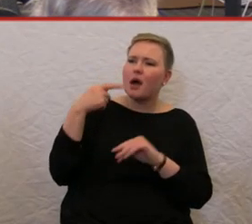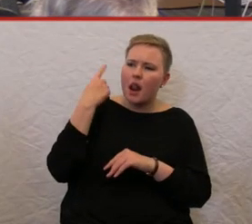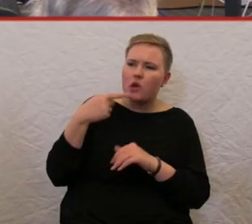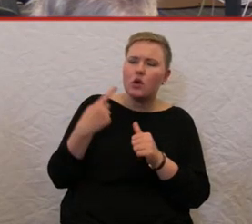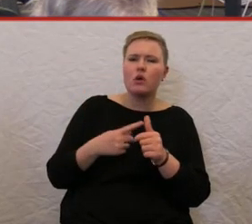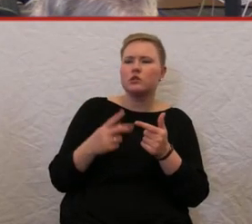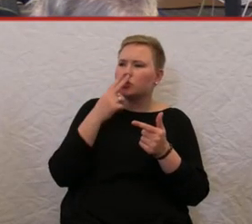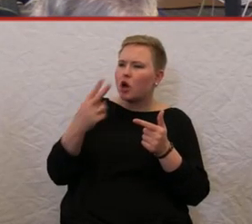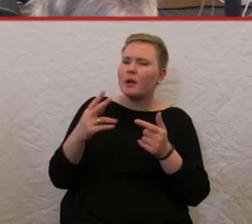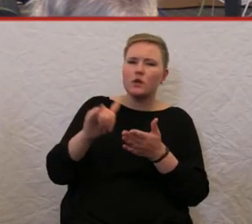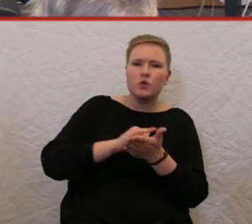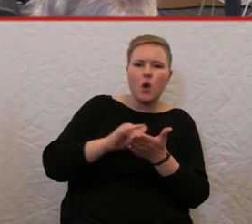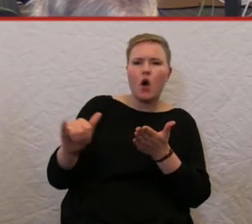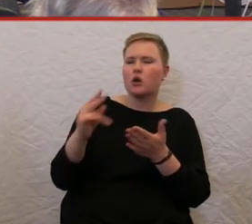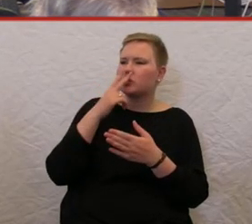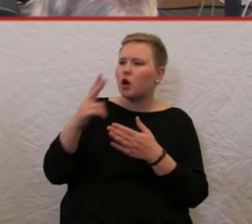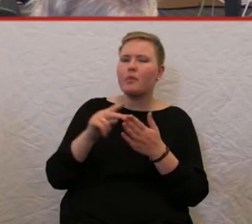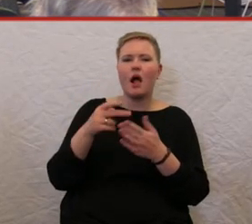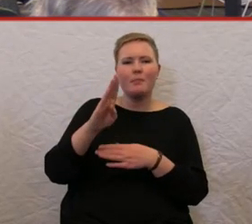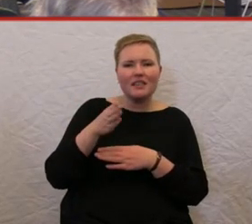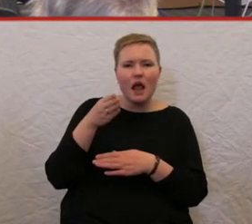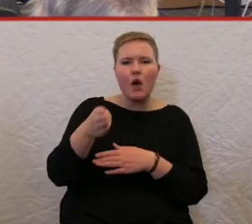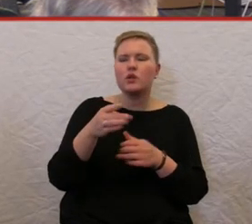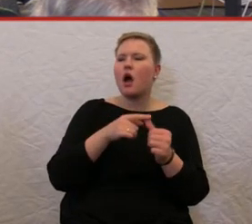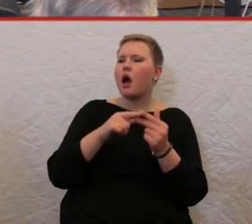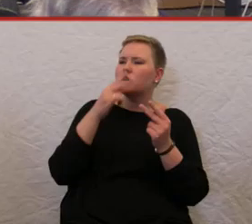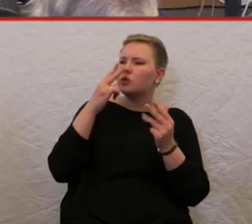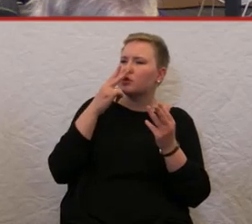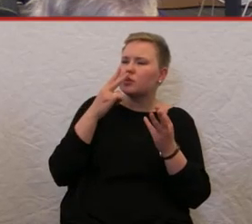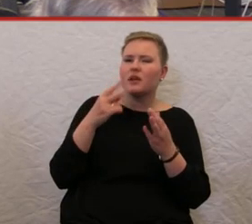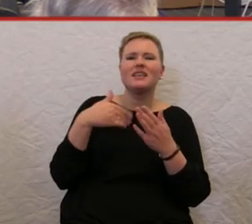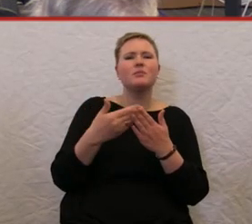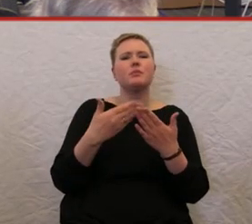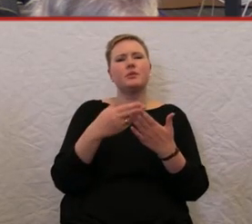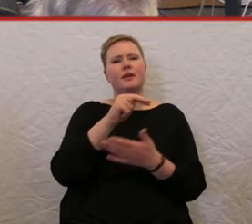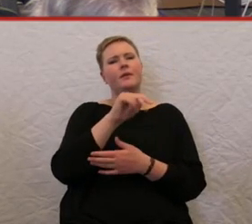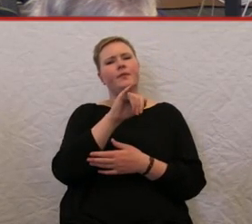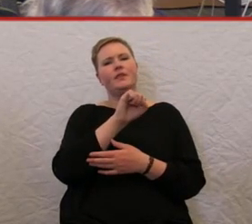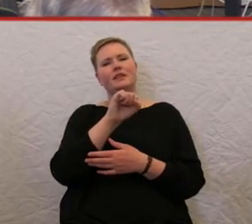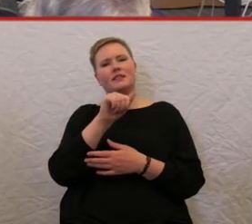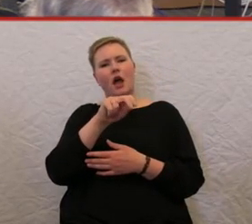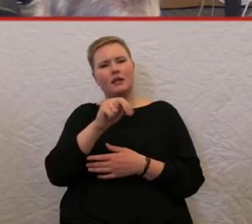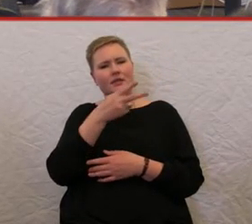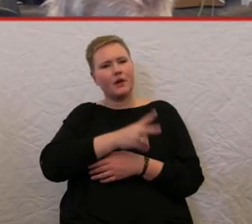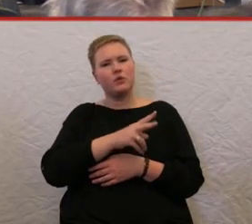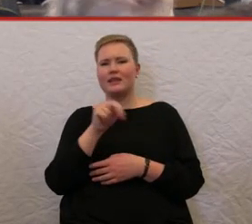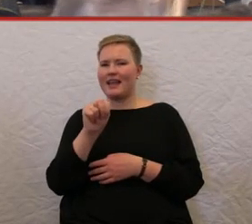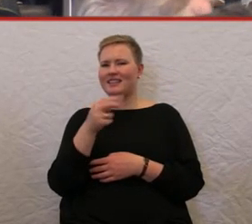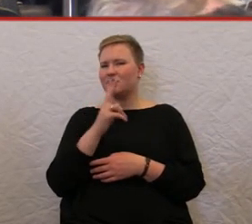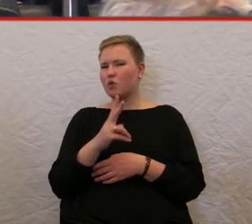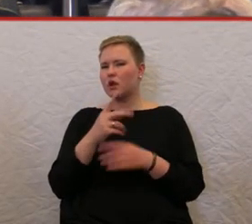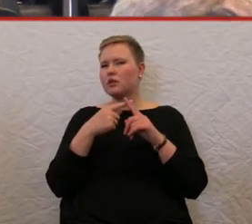New York, aber auch noch weitere Städte in Barcelona. Es gibt diese Nissan 200, die N200, Taxen inzwischen,